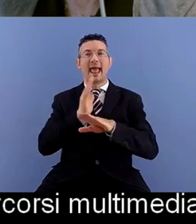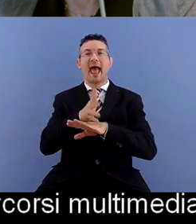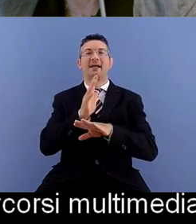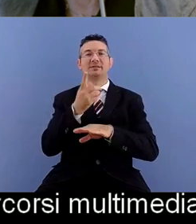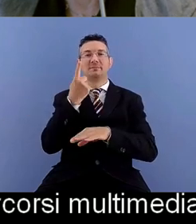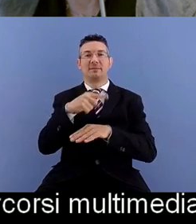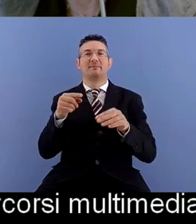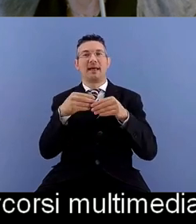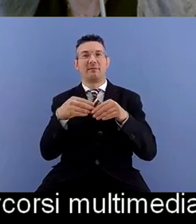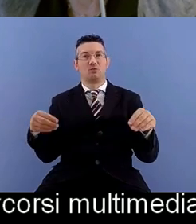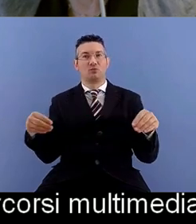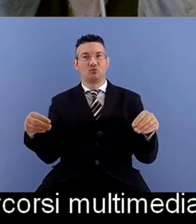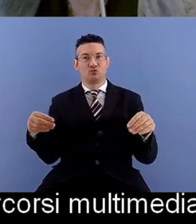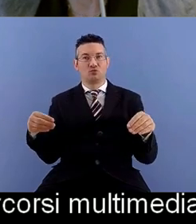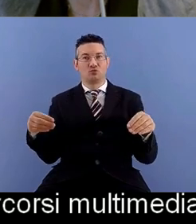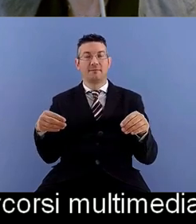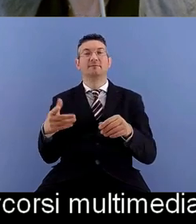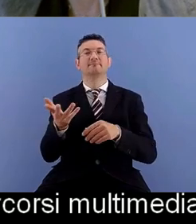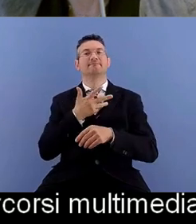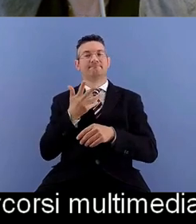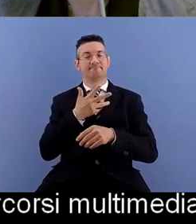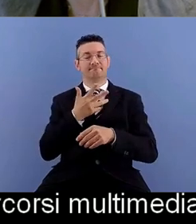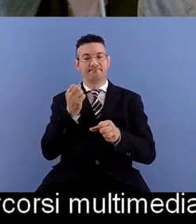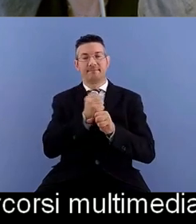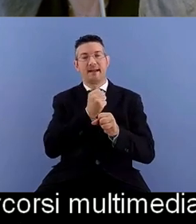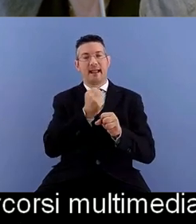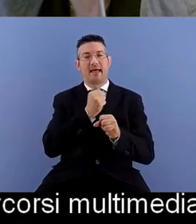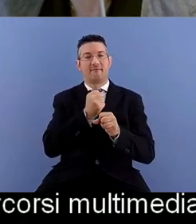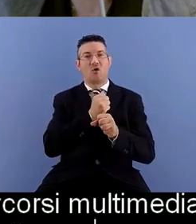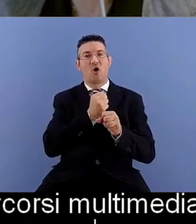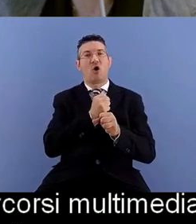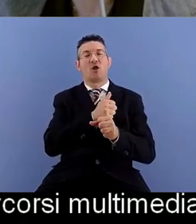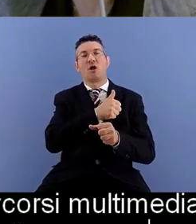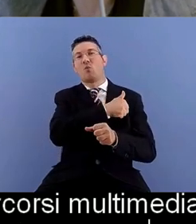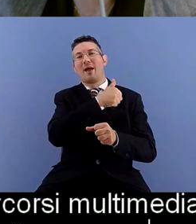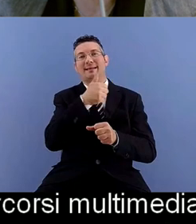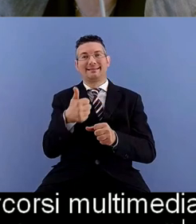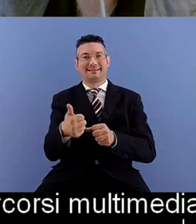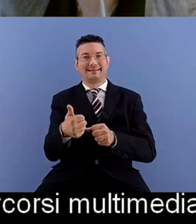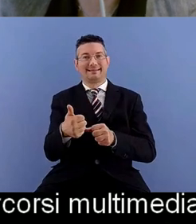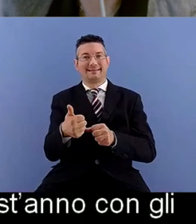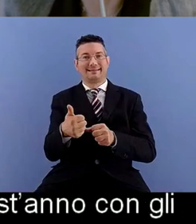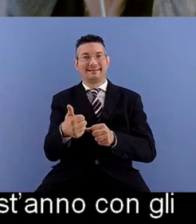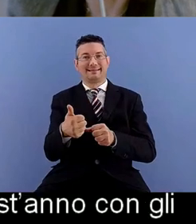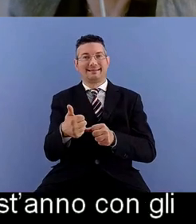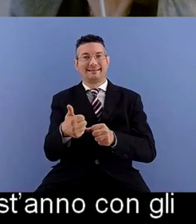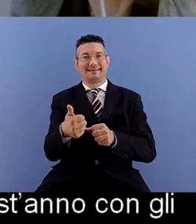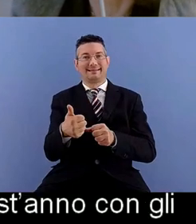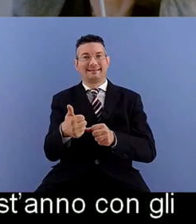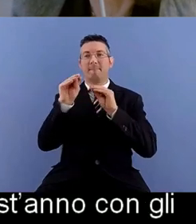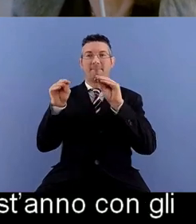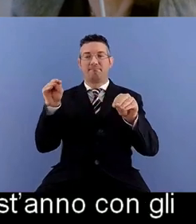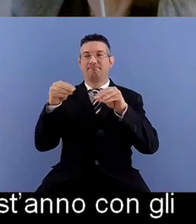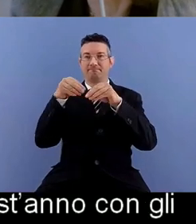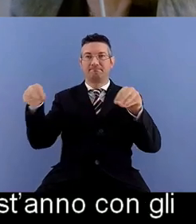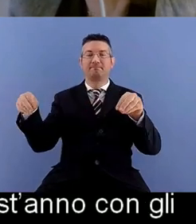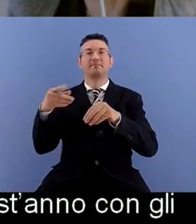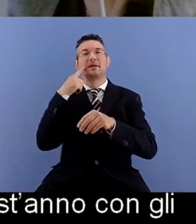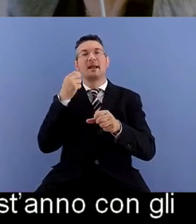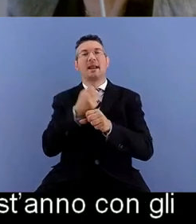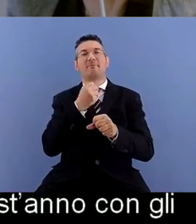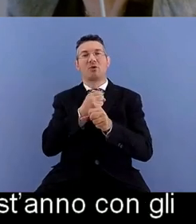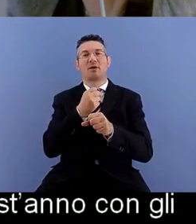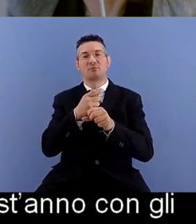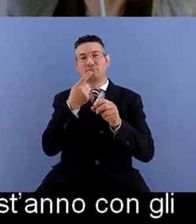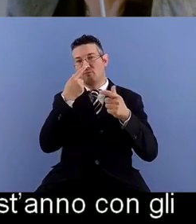raccoglie i lavori che abbiamo fatto quest'anno con gli studenti dedicato il laboratorio era dedicato all'accessibilità